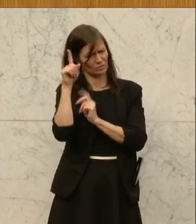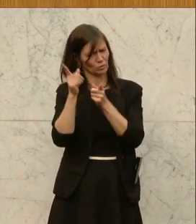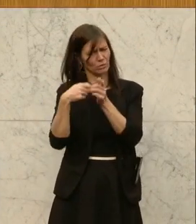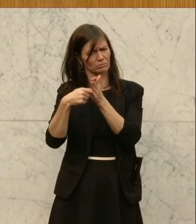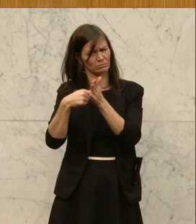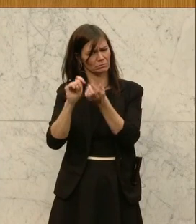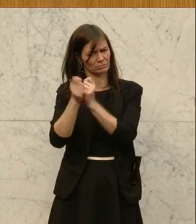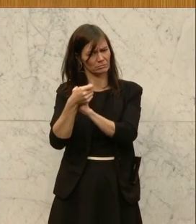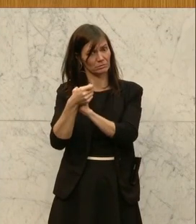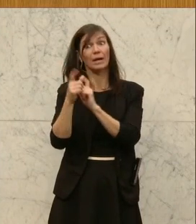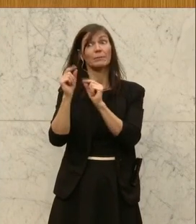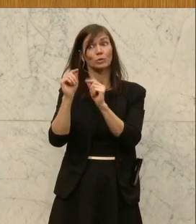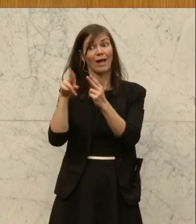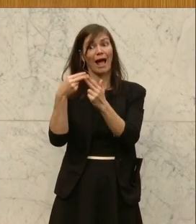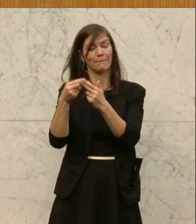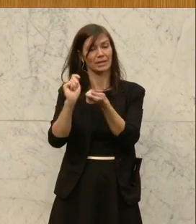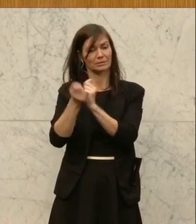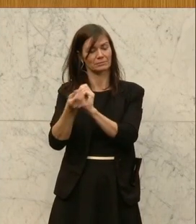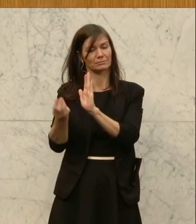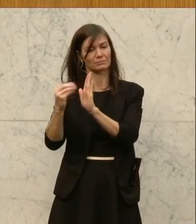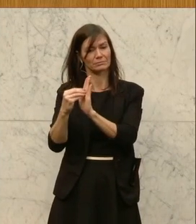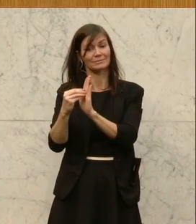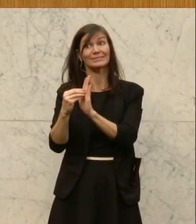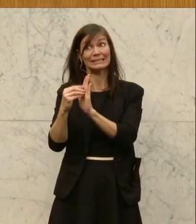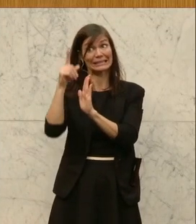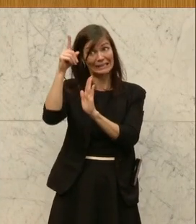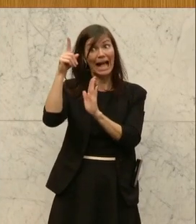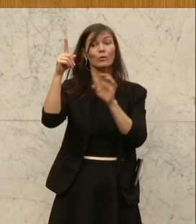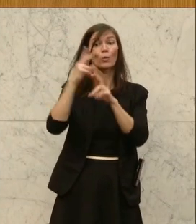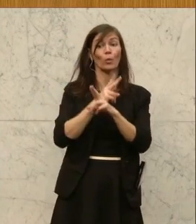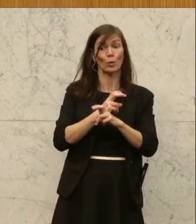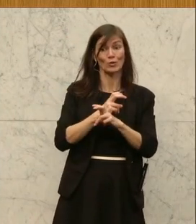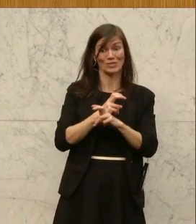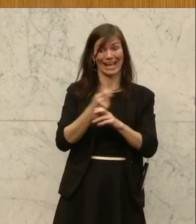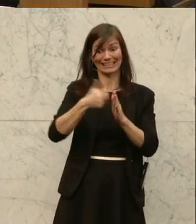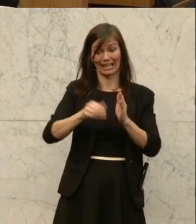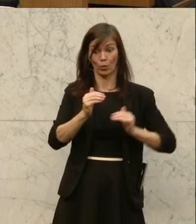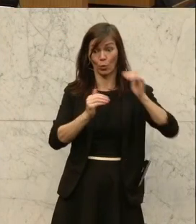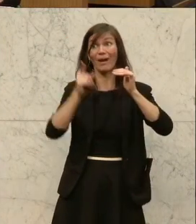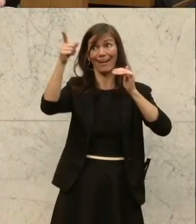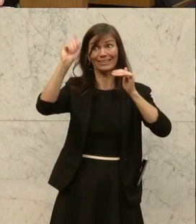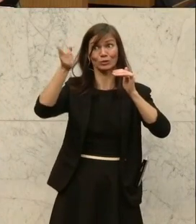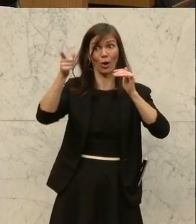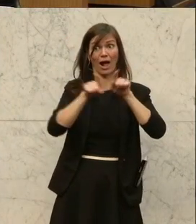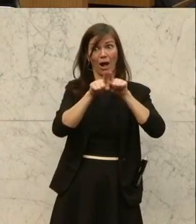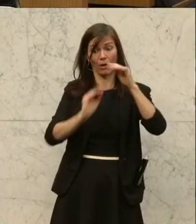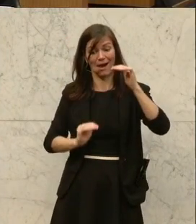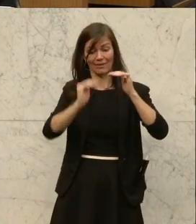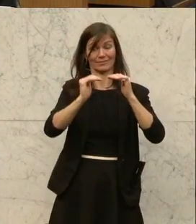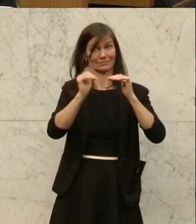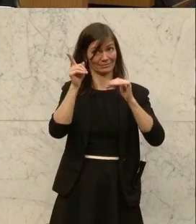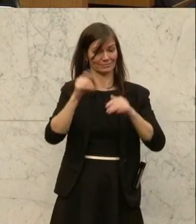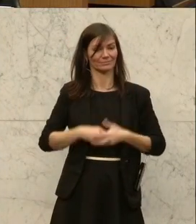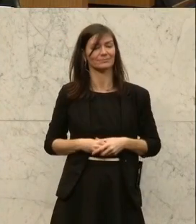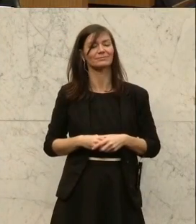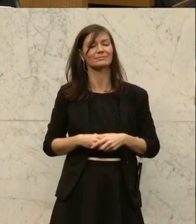das bedeutet, angepasst werden soll, nämlich an unsere Standards, an höhere Standards. Und wir setzen uns dafür ein, dass